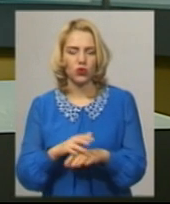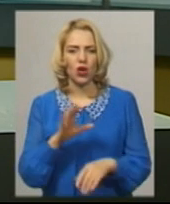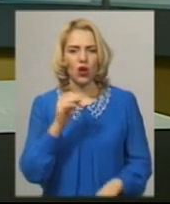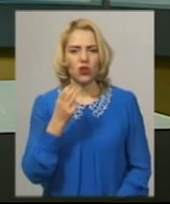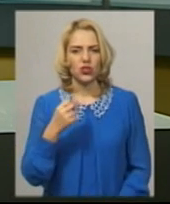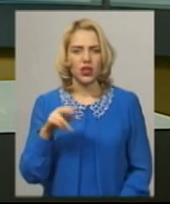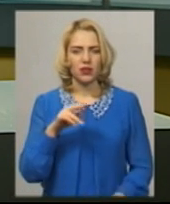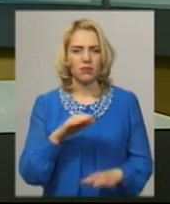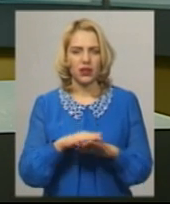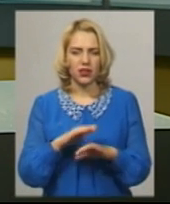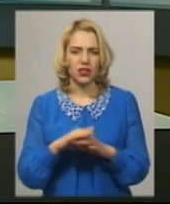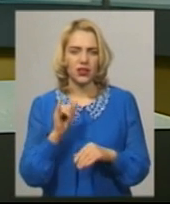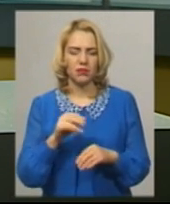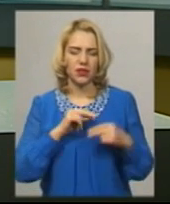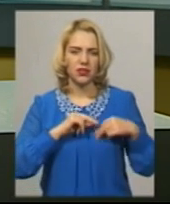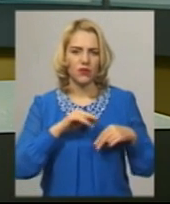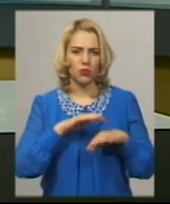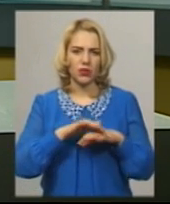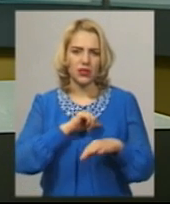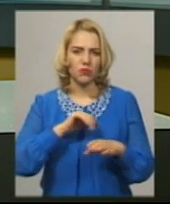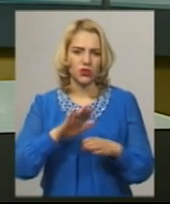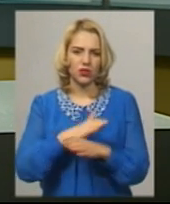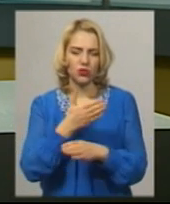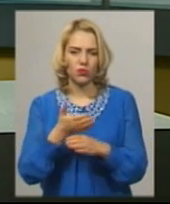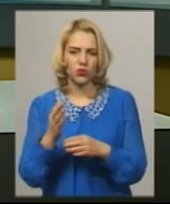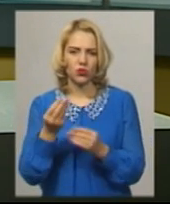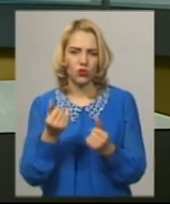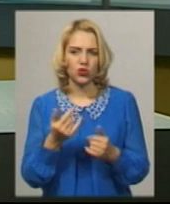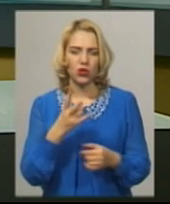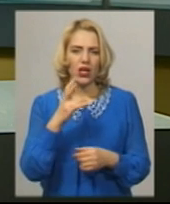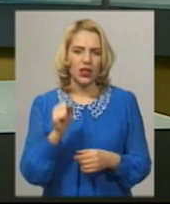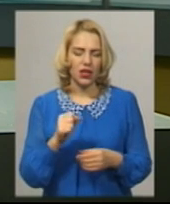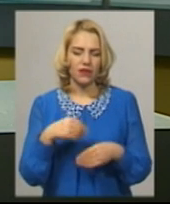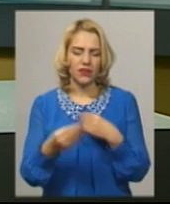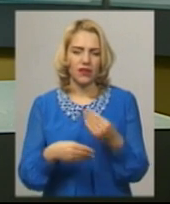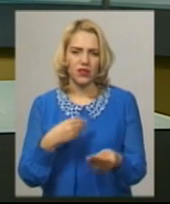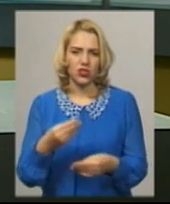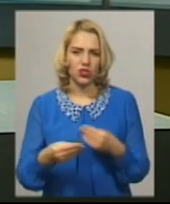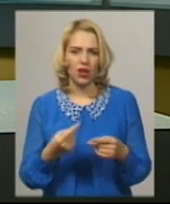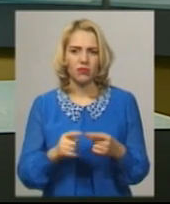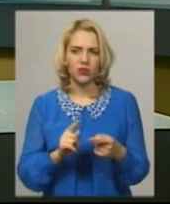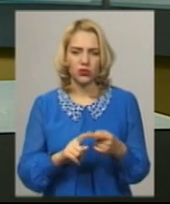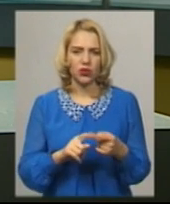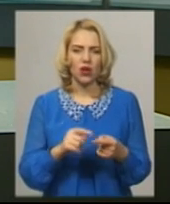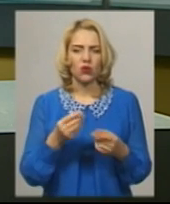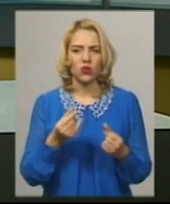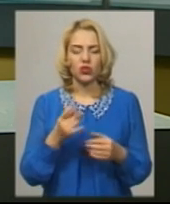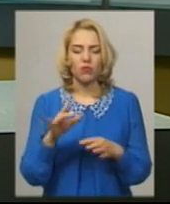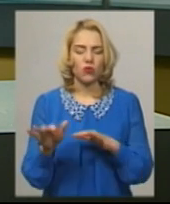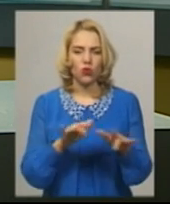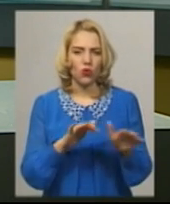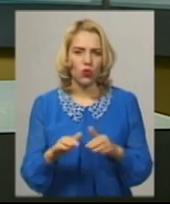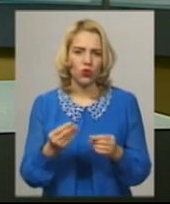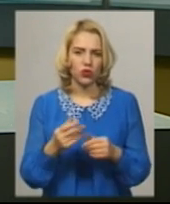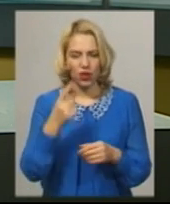субсидіанта вощадбанку. Працівники банку самостійно перераховують кошти надавачам комунальних послуг. Про рух грошей на цьому